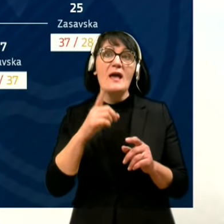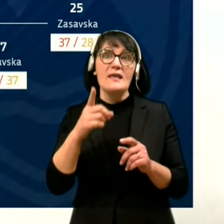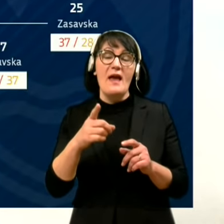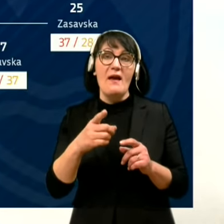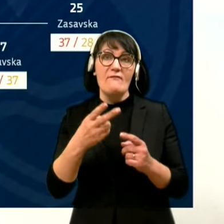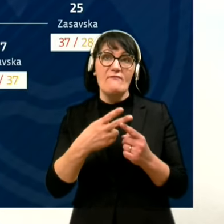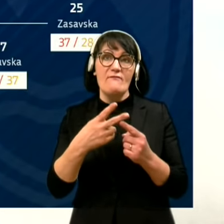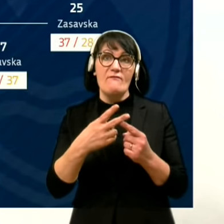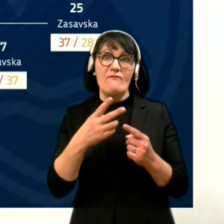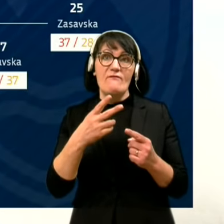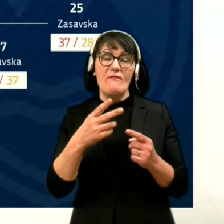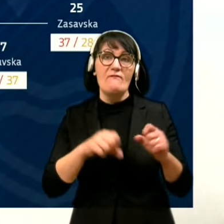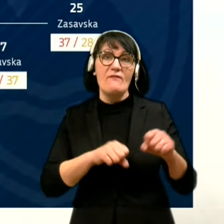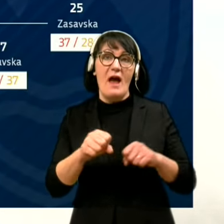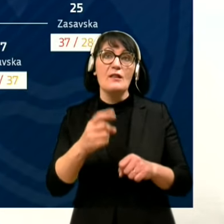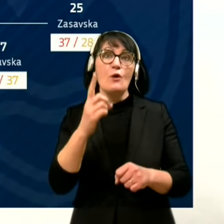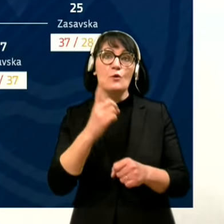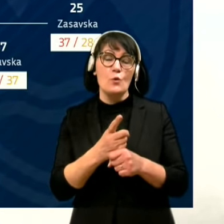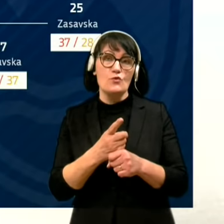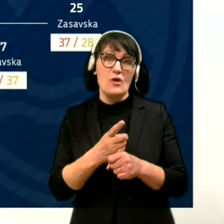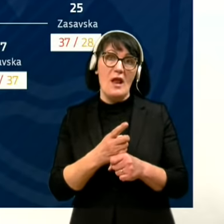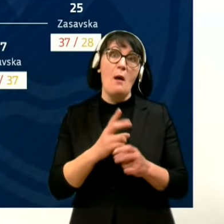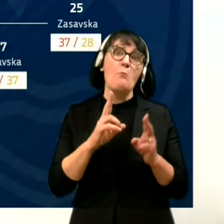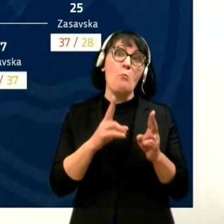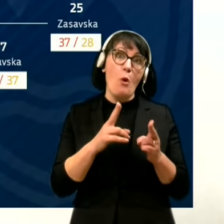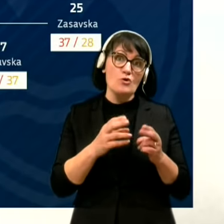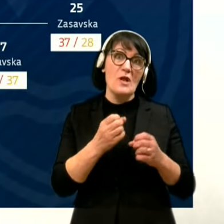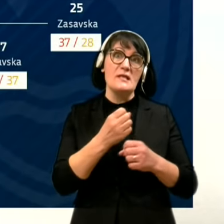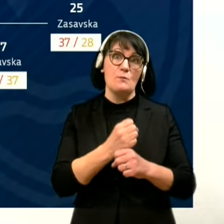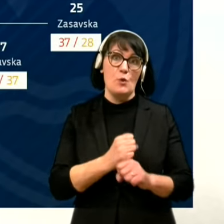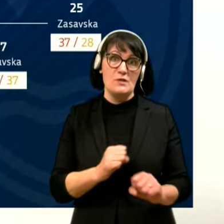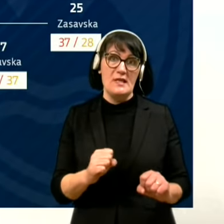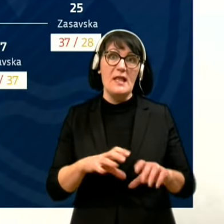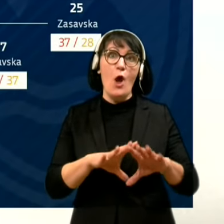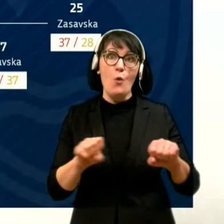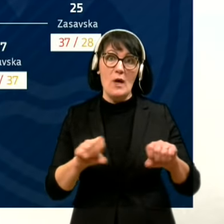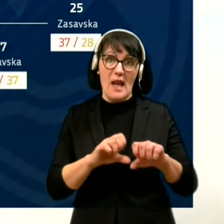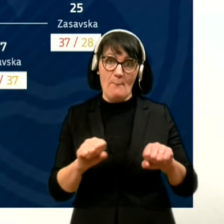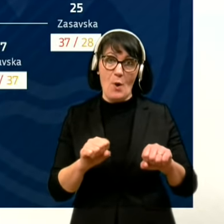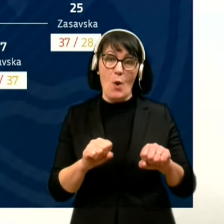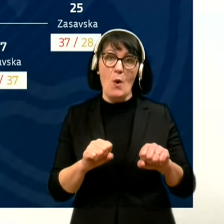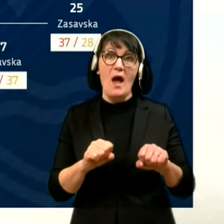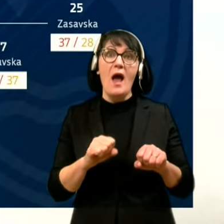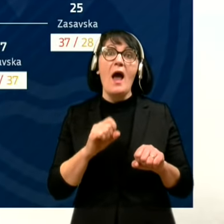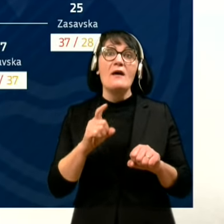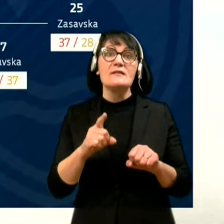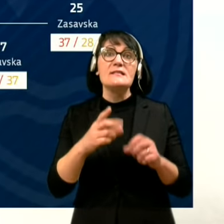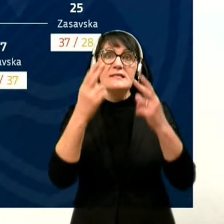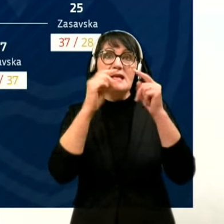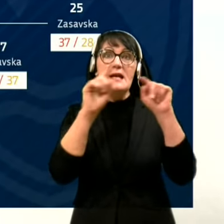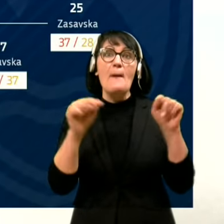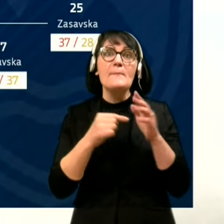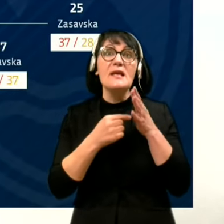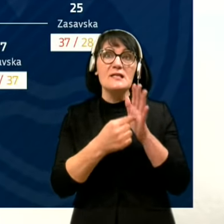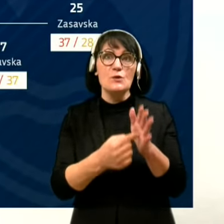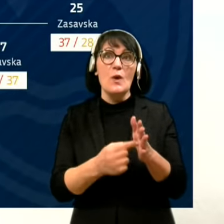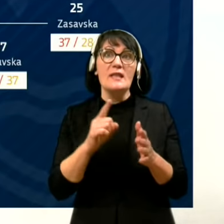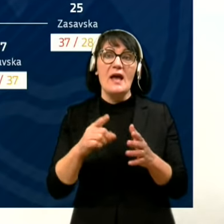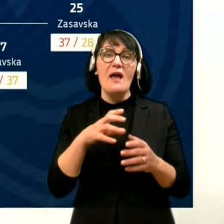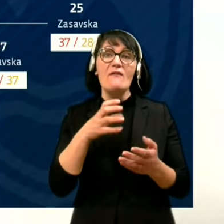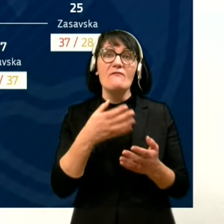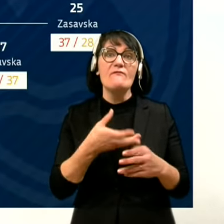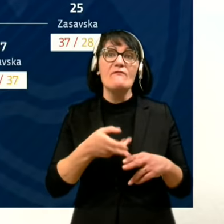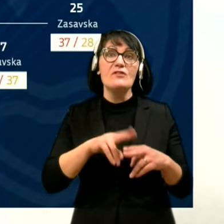presojala potencijalne sprostitve okrepov. Slika prikazuje, da je večina regij spolnila